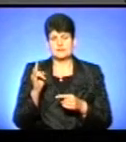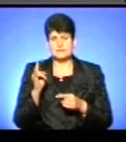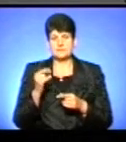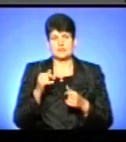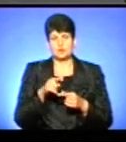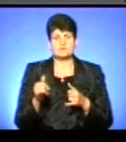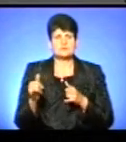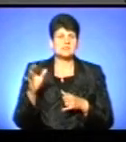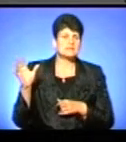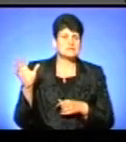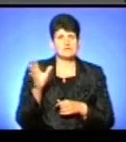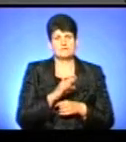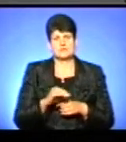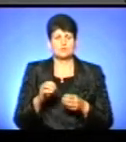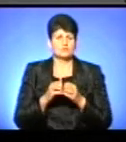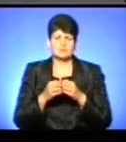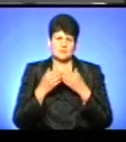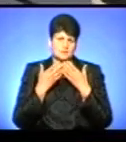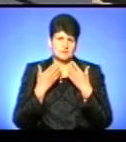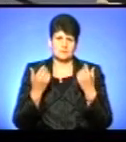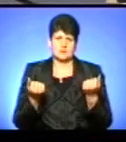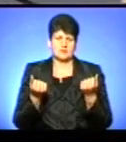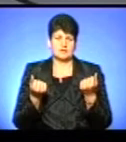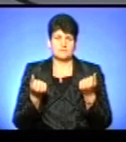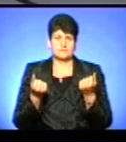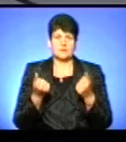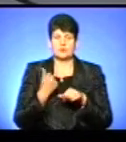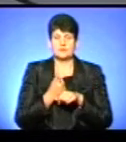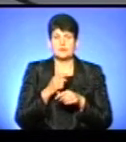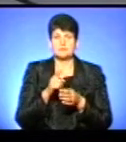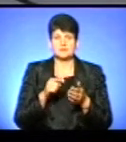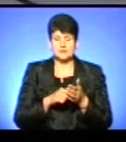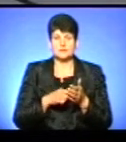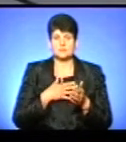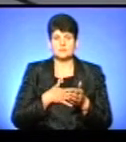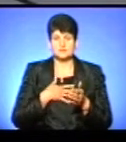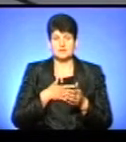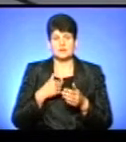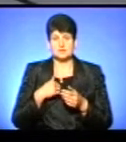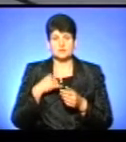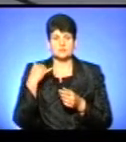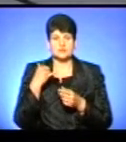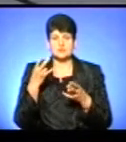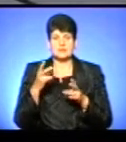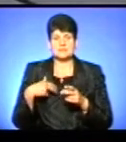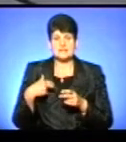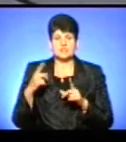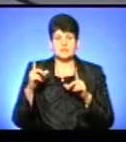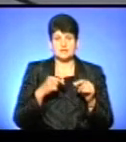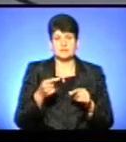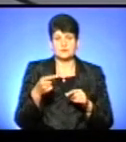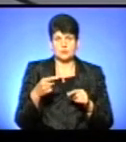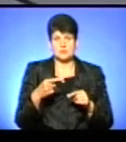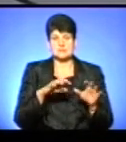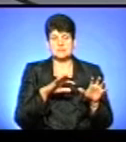для того, щоб забезпечити всіх. абсолютно проблеми ніякої Тобто, основне питання в тому, що застереження наших дозвонювачів, чи не треба буде з-за ліщик їхати до Тернополя